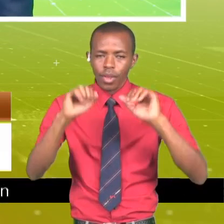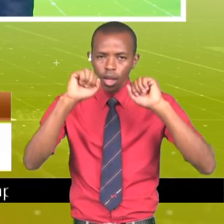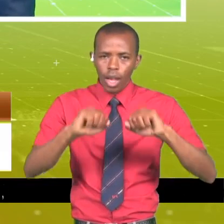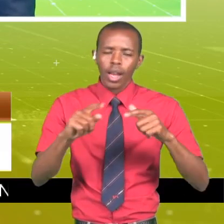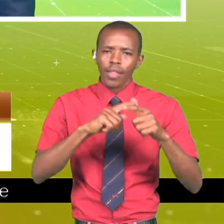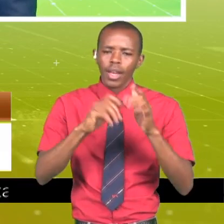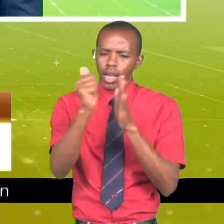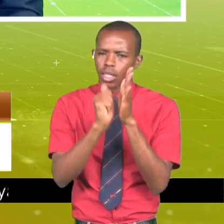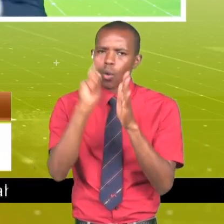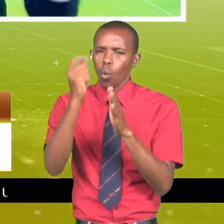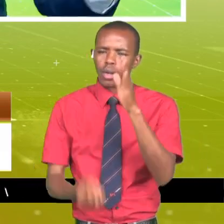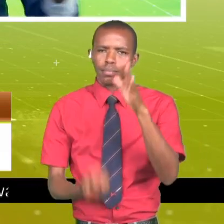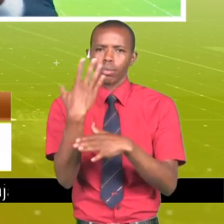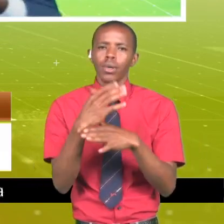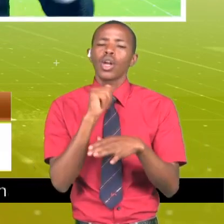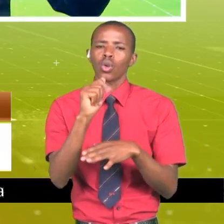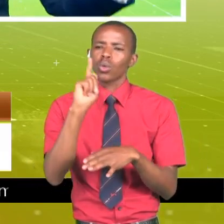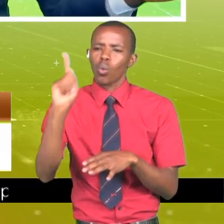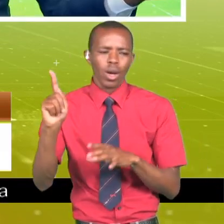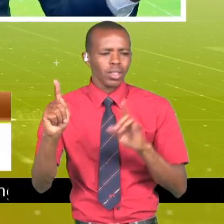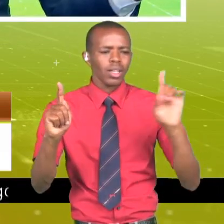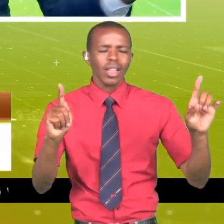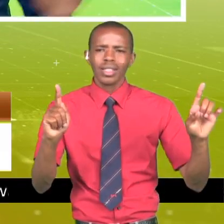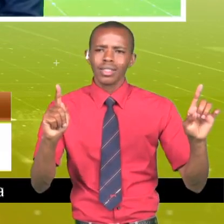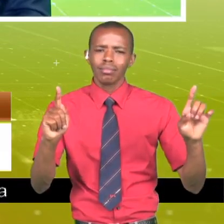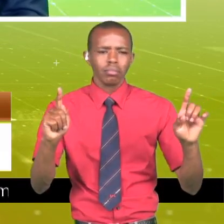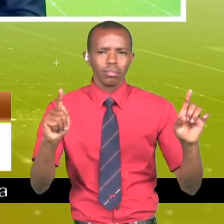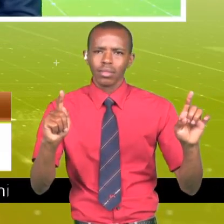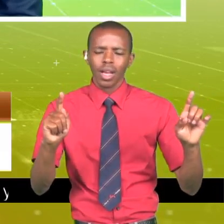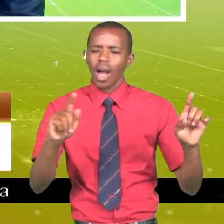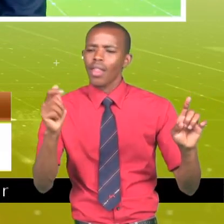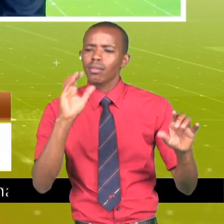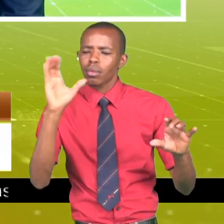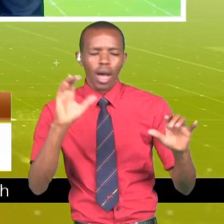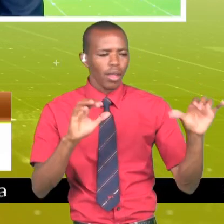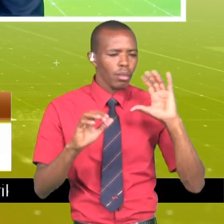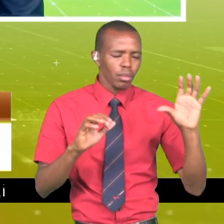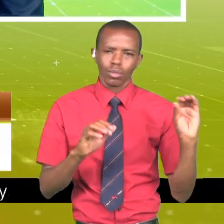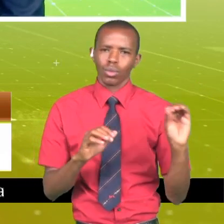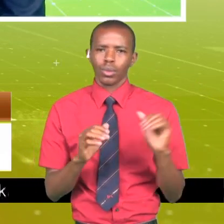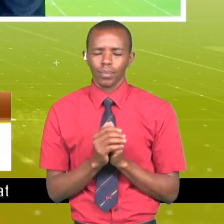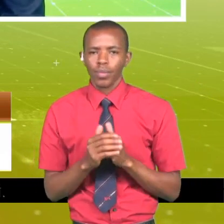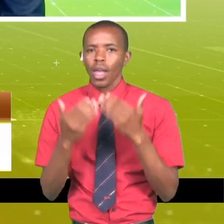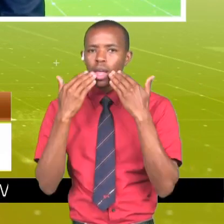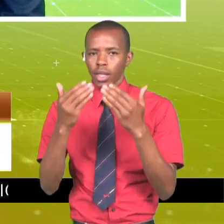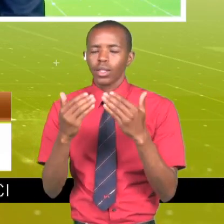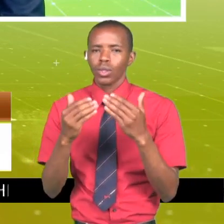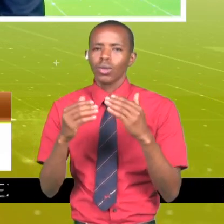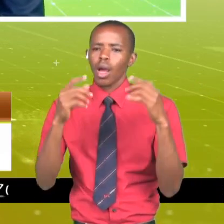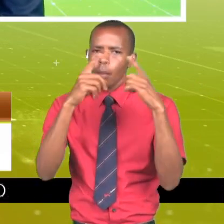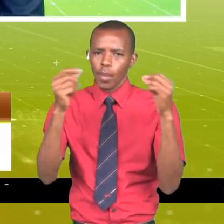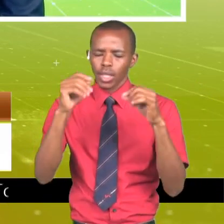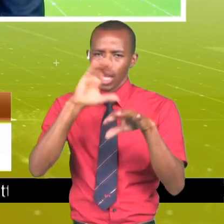watoke na agenda moja. Lakini siyo mmoja kiuwa anaongea njambulake, yule mungine anaongea. Shukran sana mweshimiwa. Tayari hapa nimepata harafa